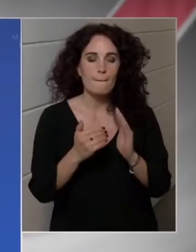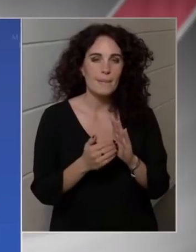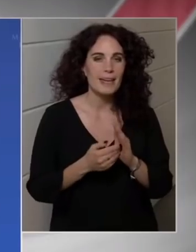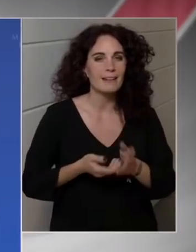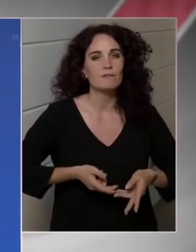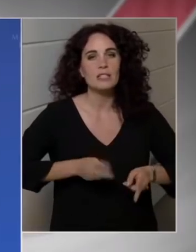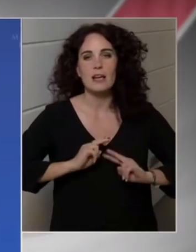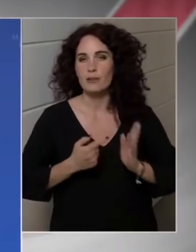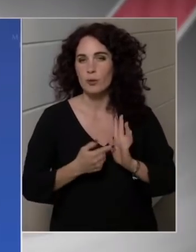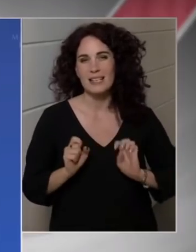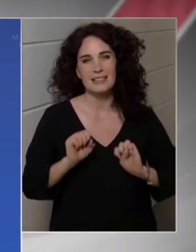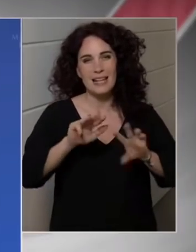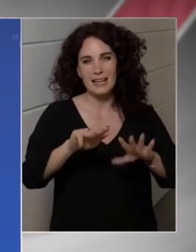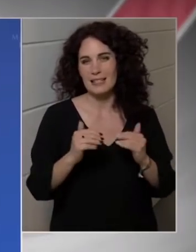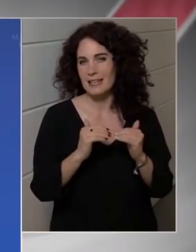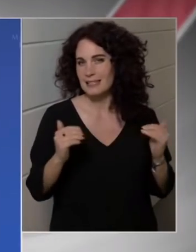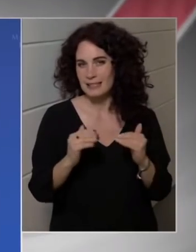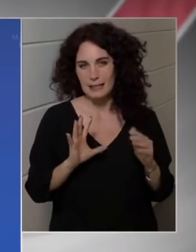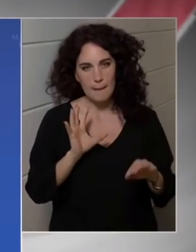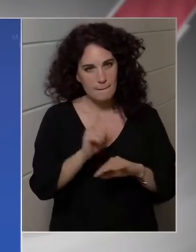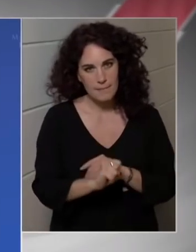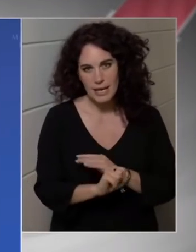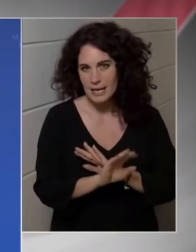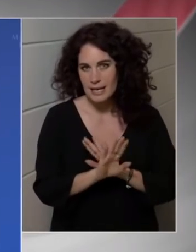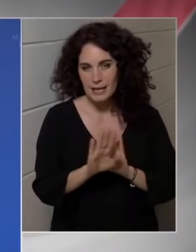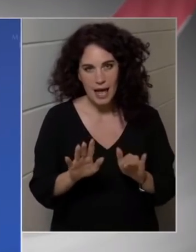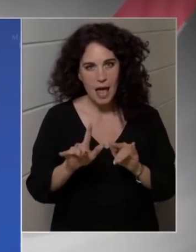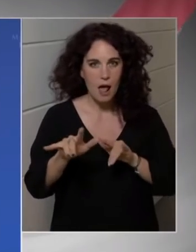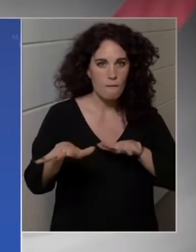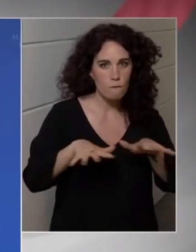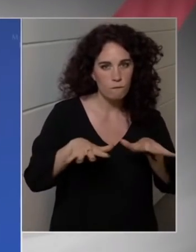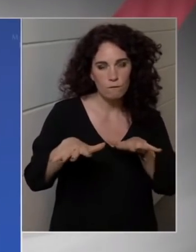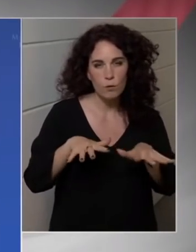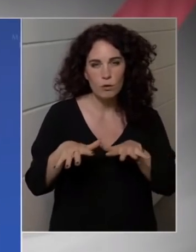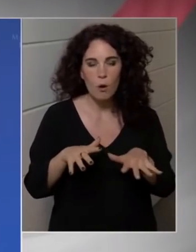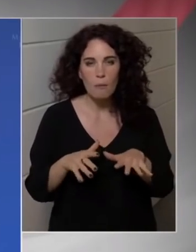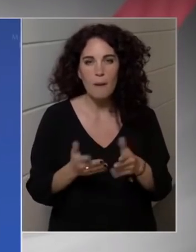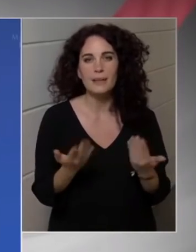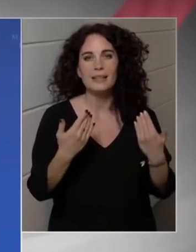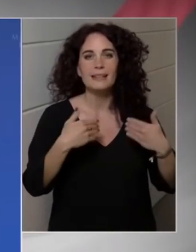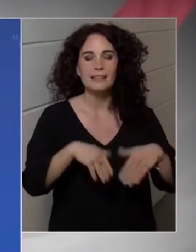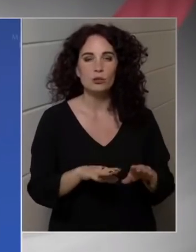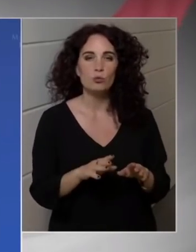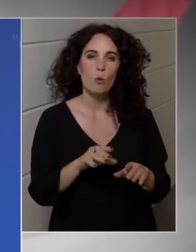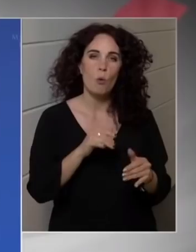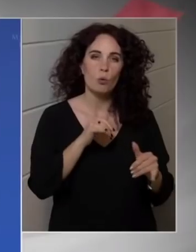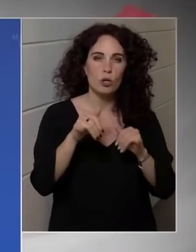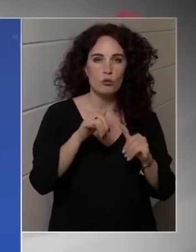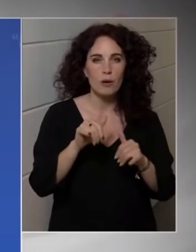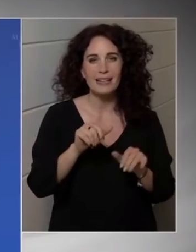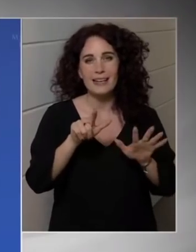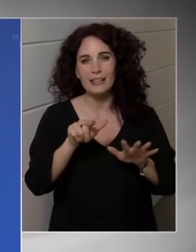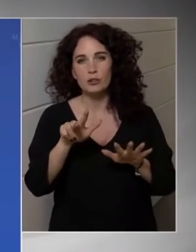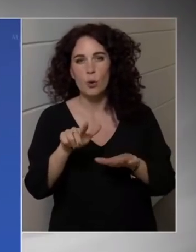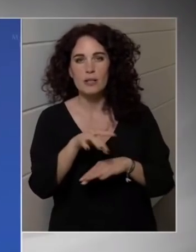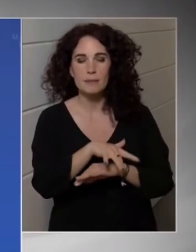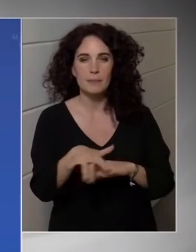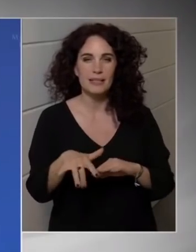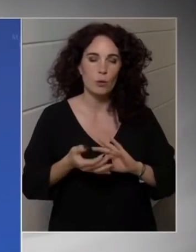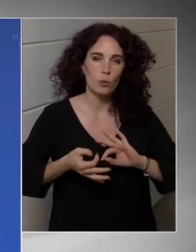A légitársasági adó azért kerül kivetésre, bár fokozatosan és még nem tért vissza az utas